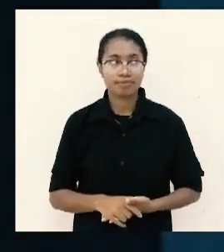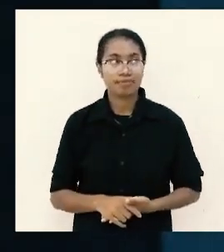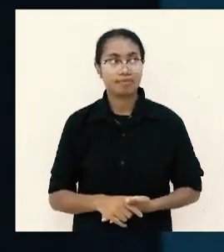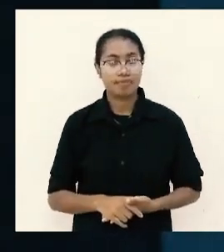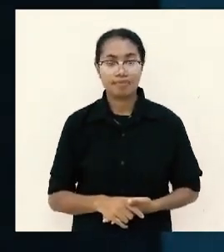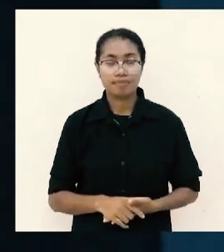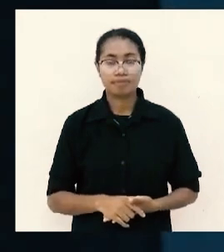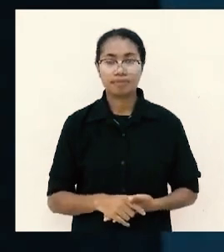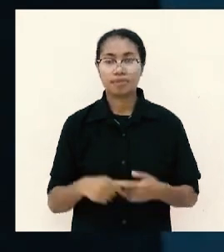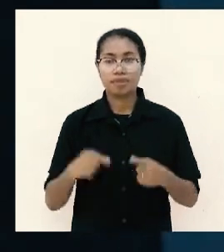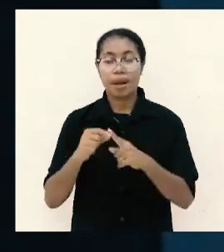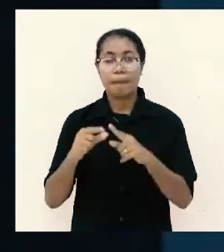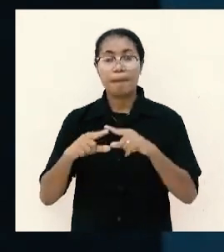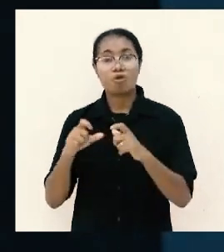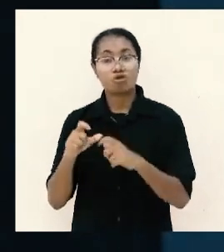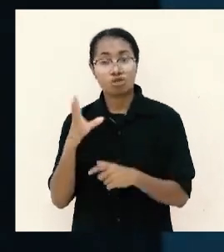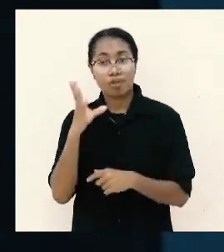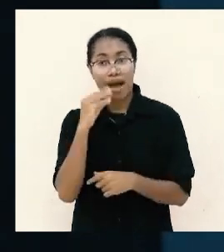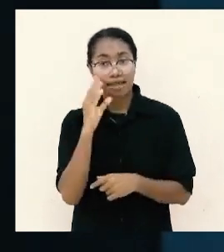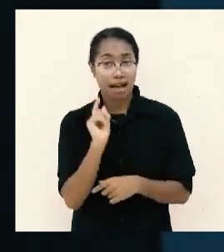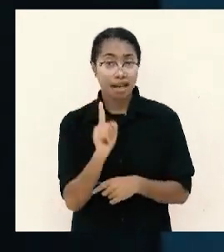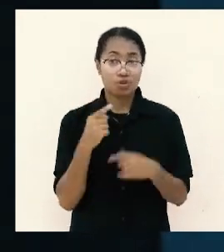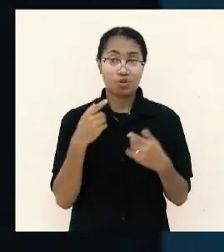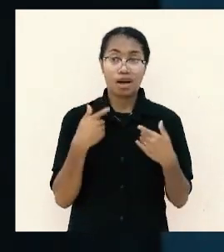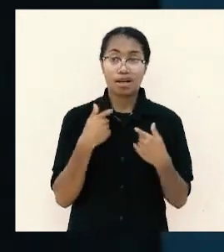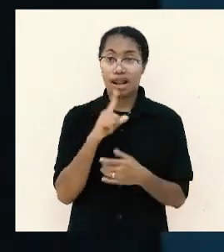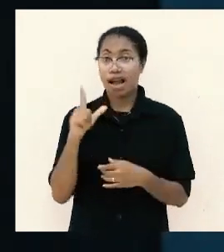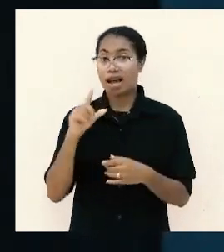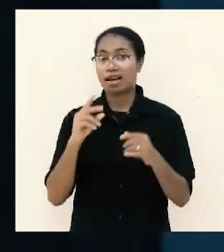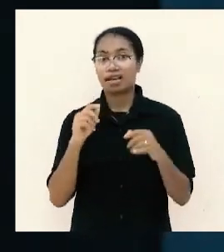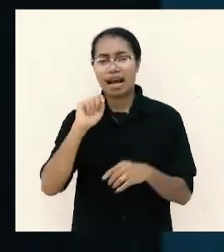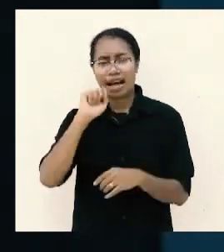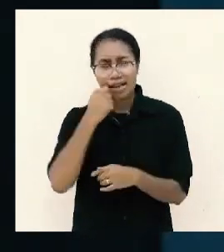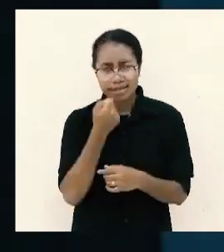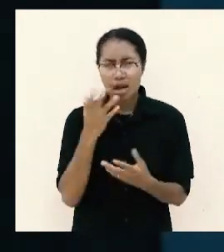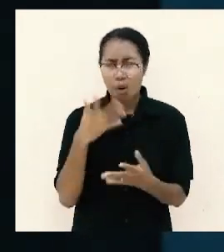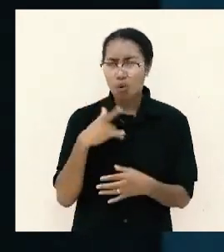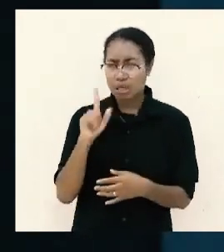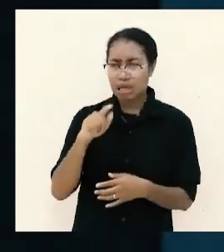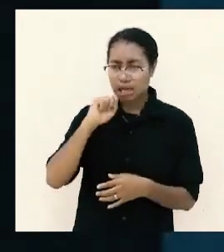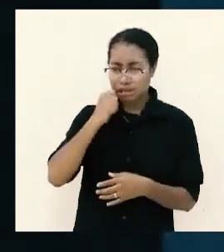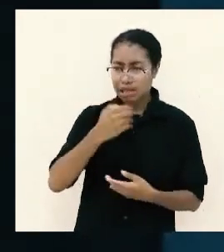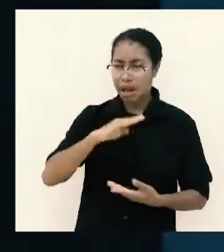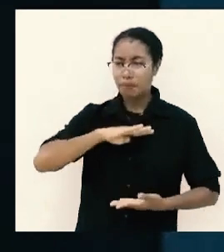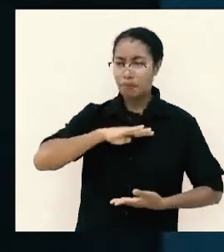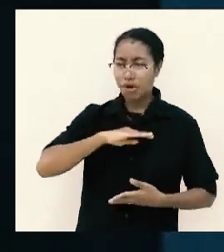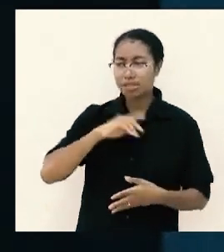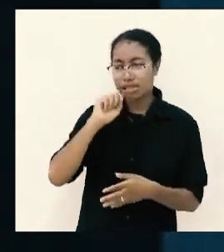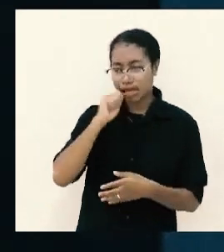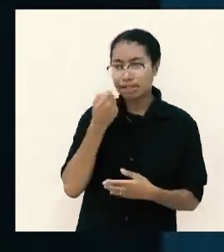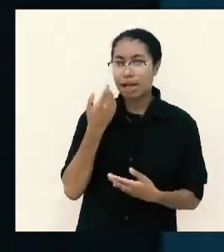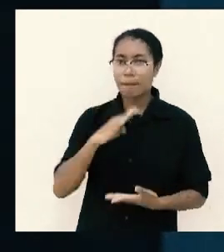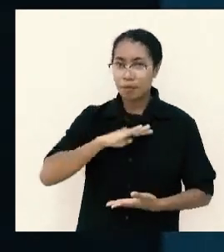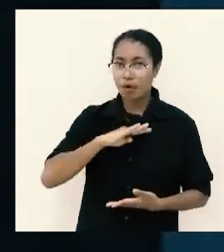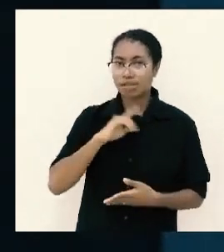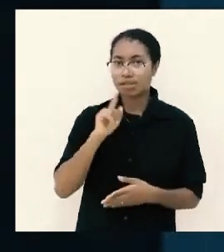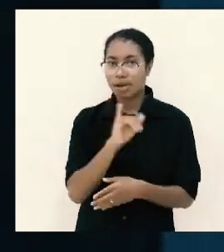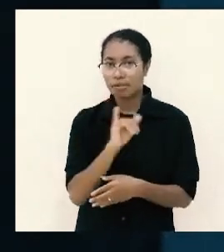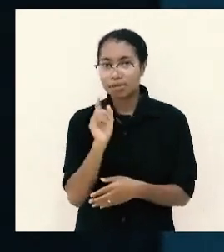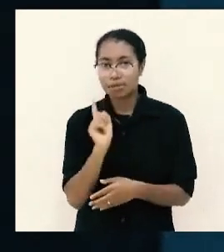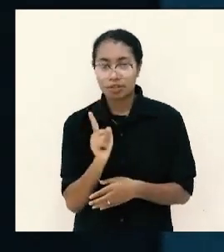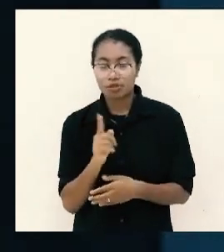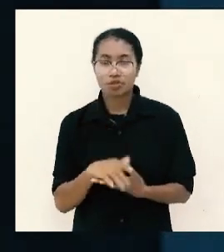Paulus mengatakan itulah rahasia menjadi puas rahasia menjadi puas